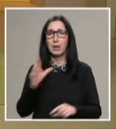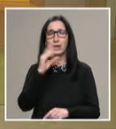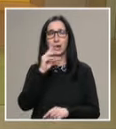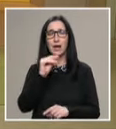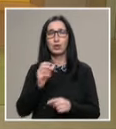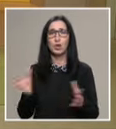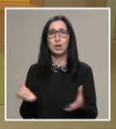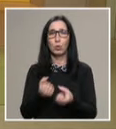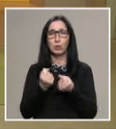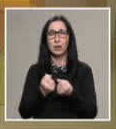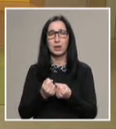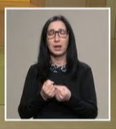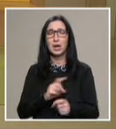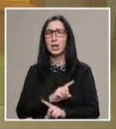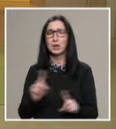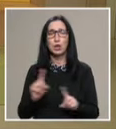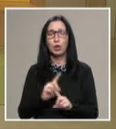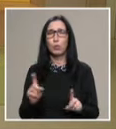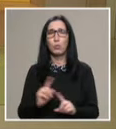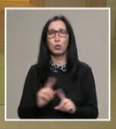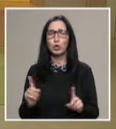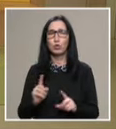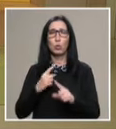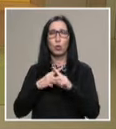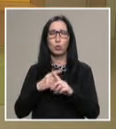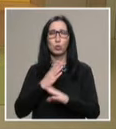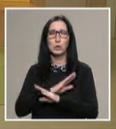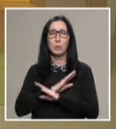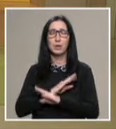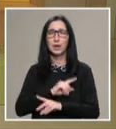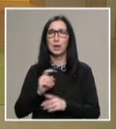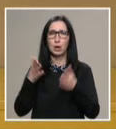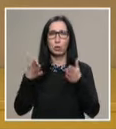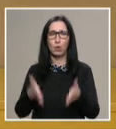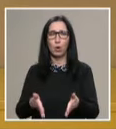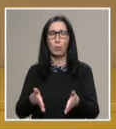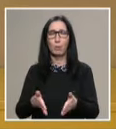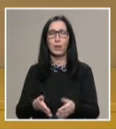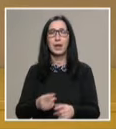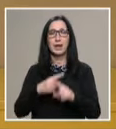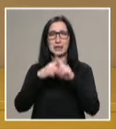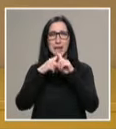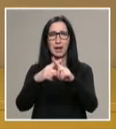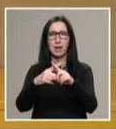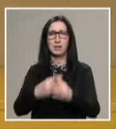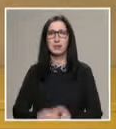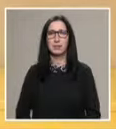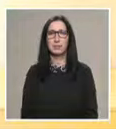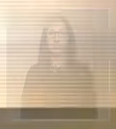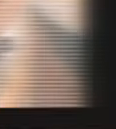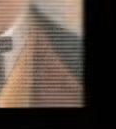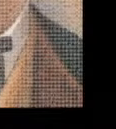каже и открия. Никому нищо до смърт и до глоб. Закалех се!